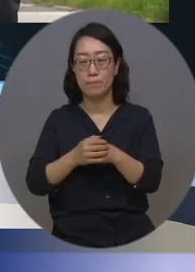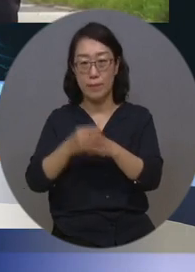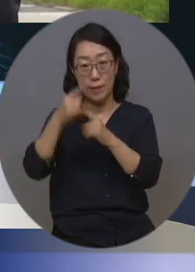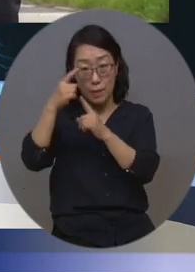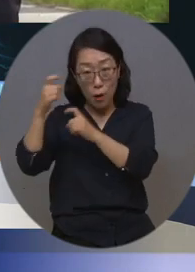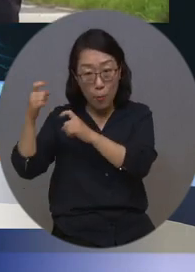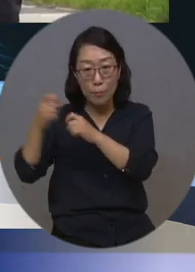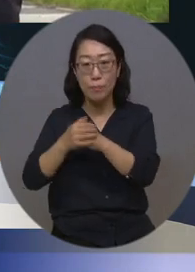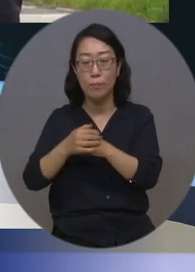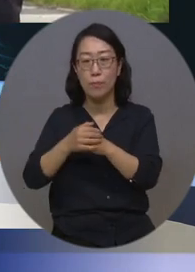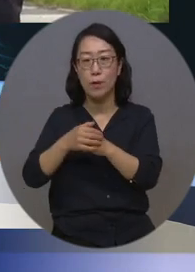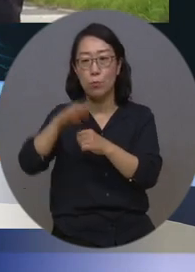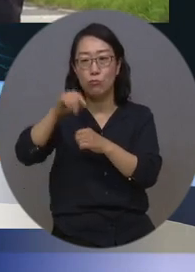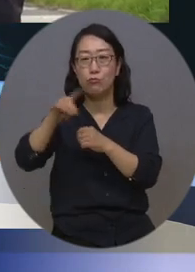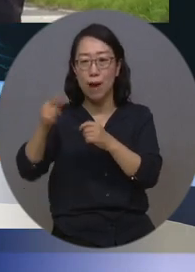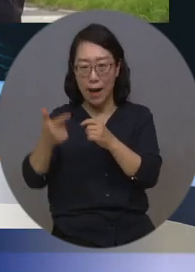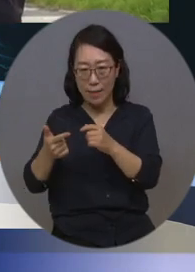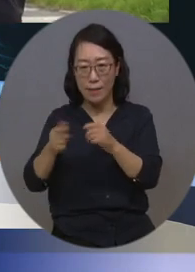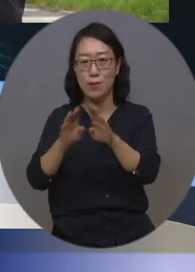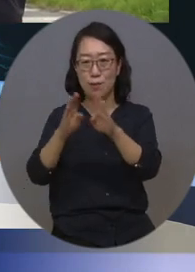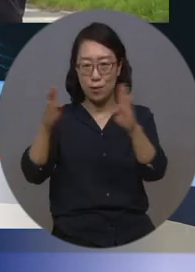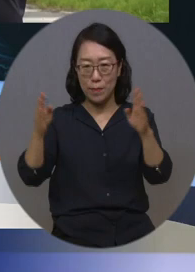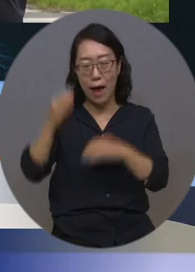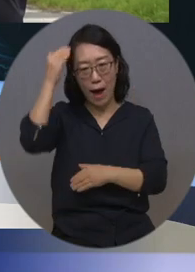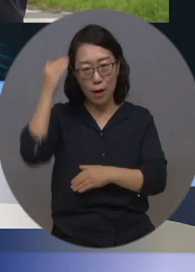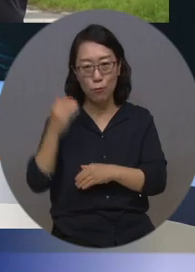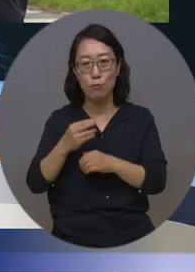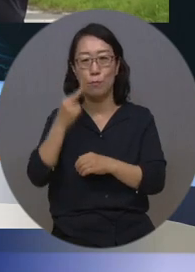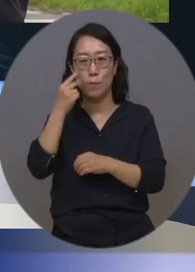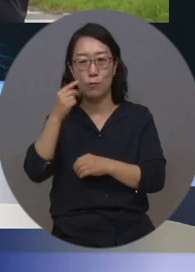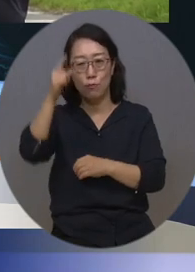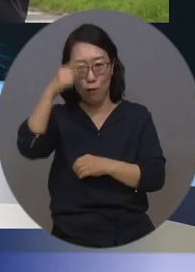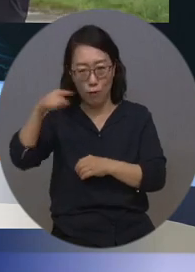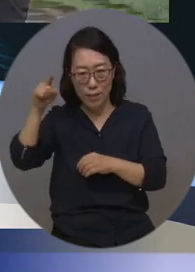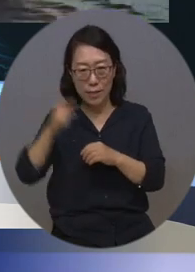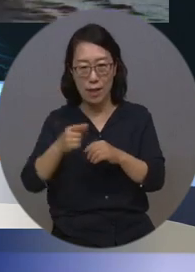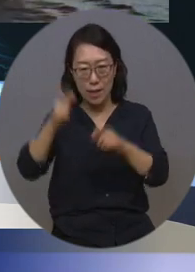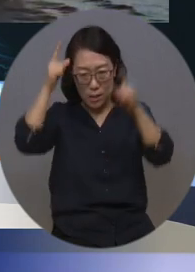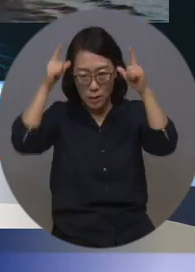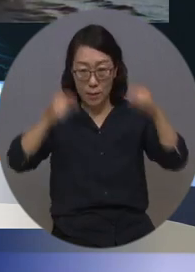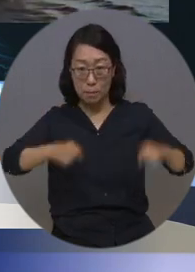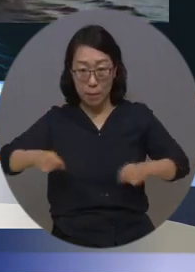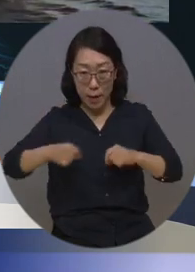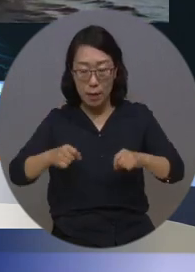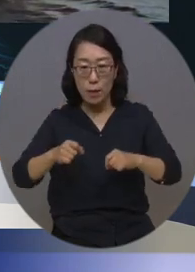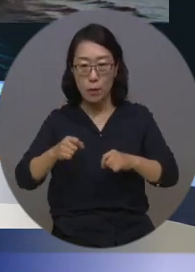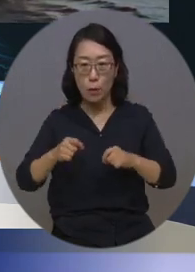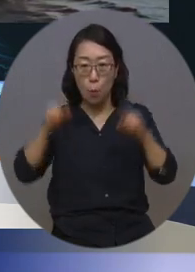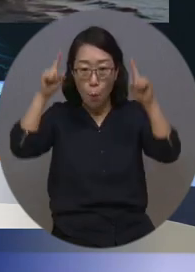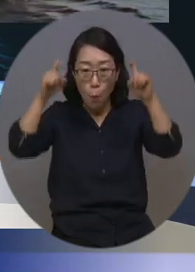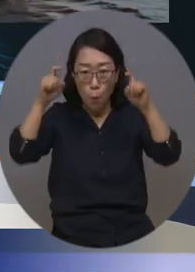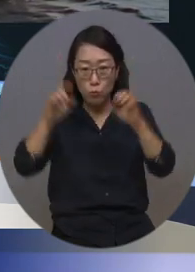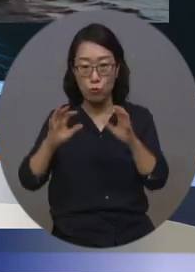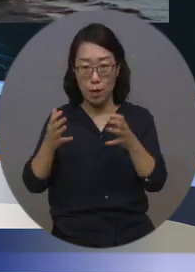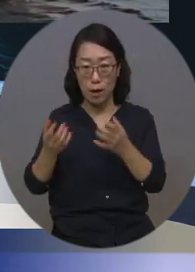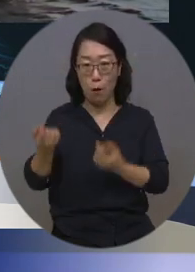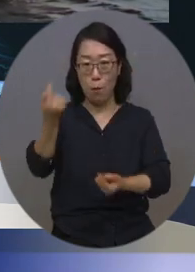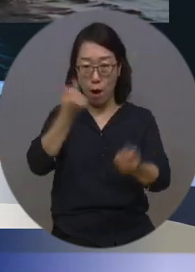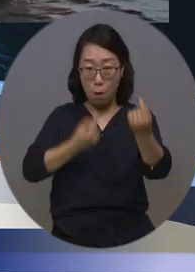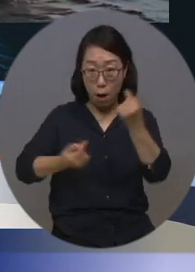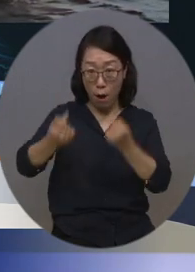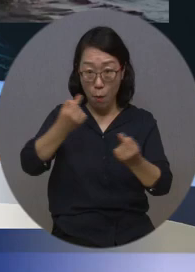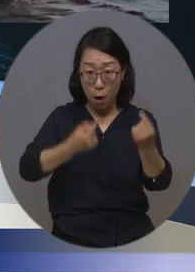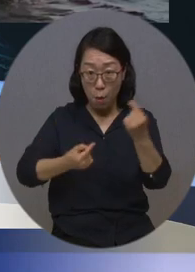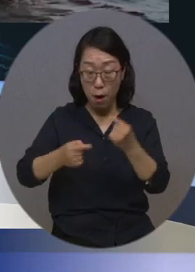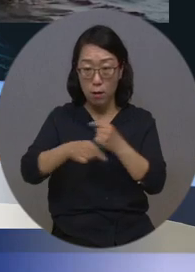열렸습니다. 한국과 미국, 러시아를 비롯해 스페인과 호주 등 9개국에서 300여 명의 선수단이